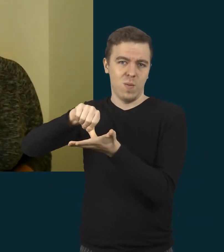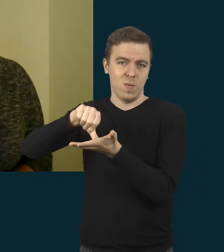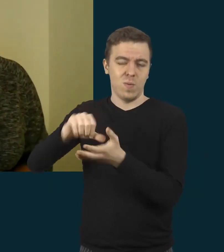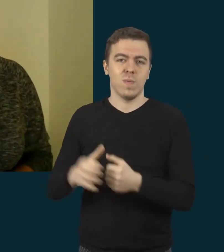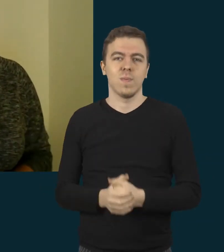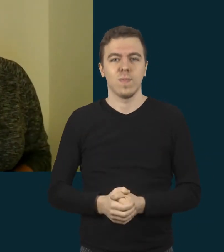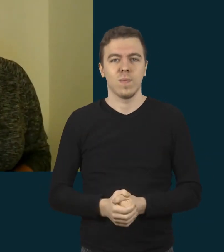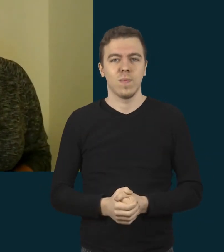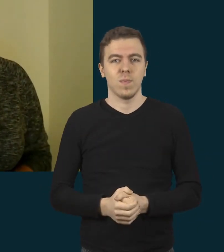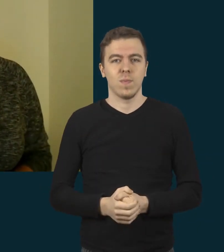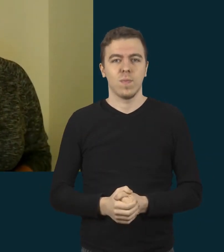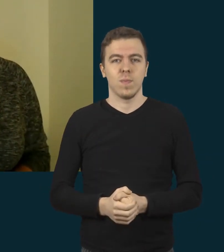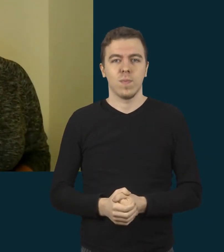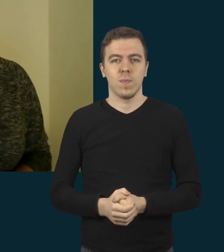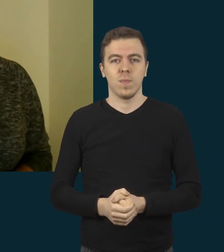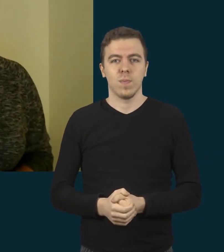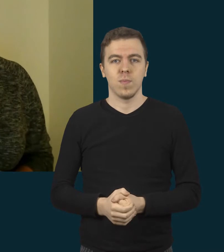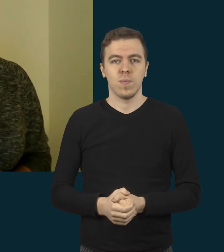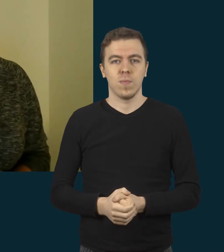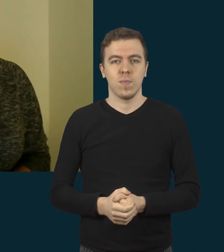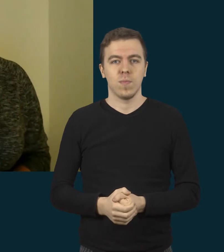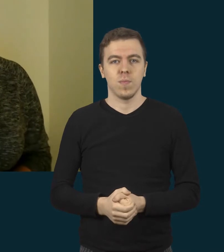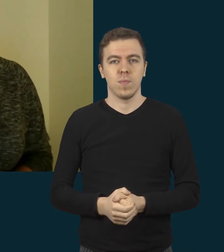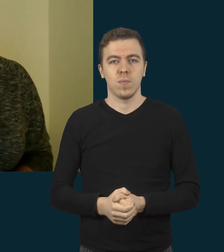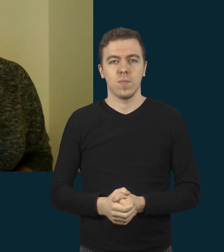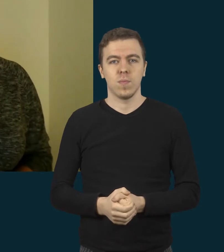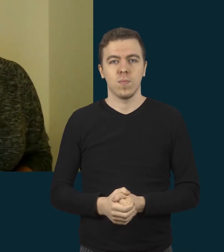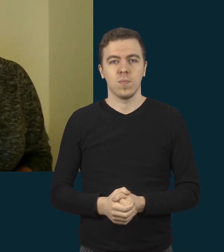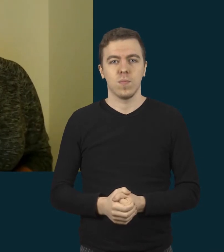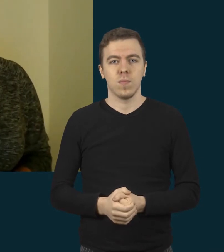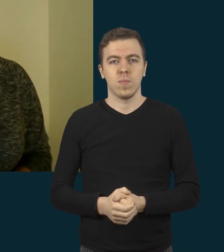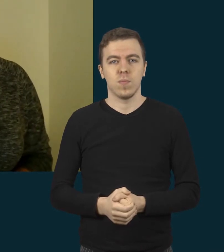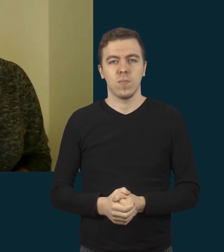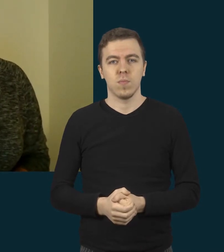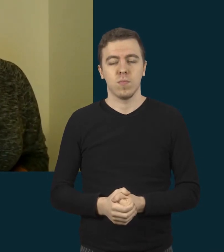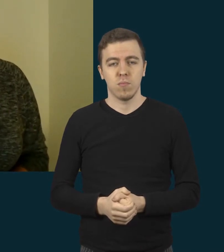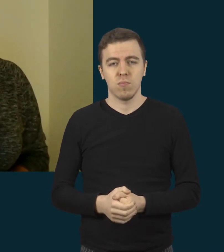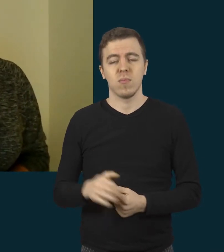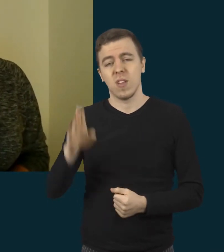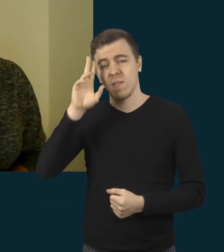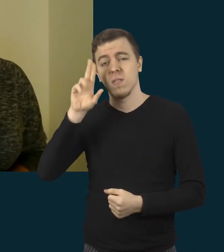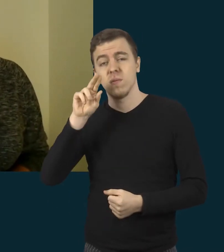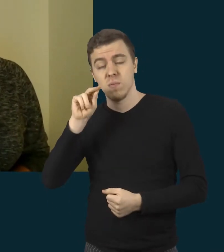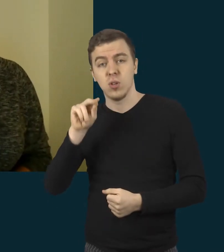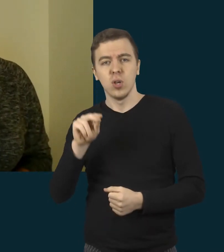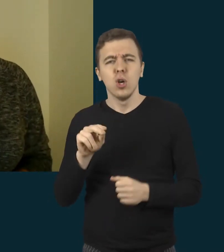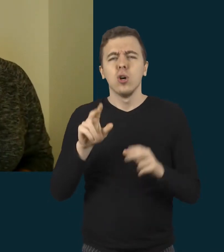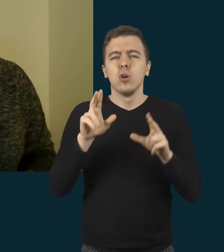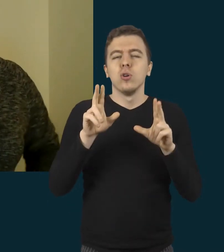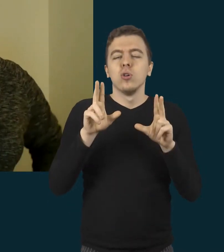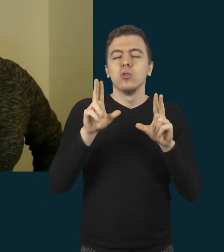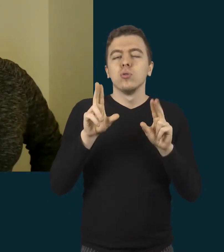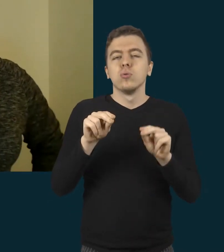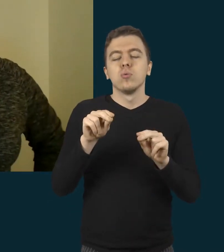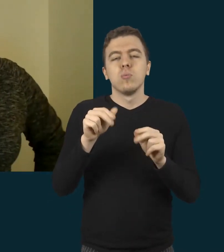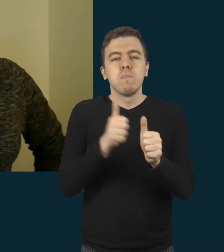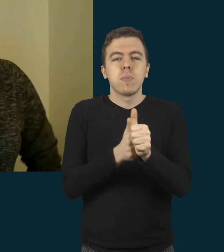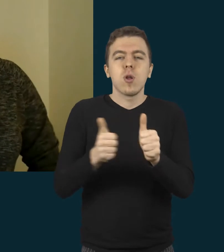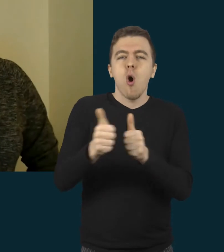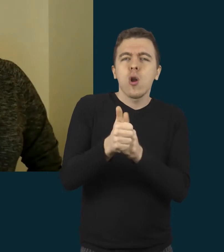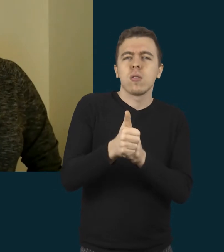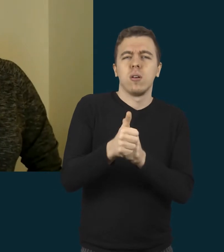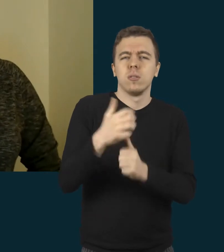Taip ir iš tikrųjų, kokie buvo mūsų prioritetai, kuriant tą modelį ir